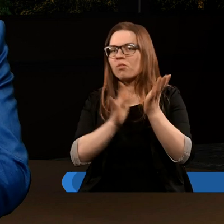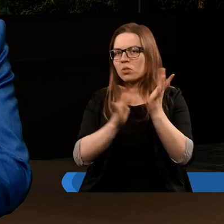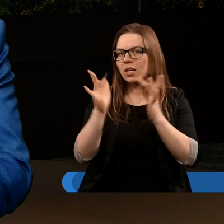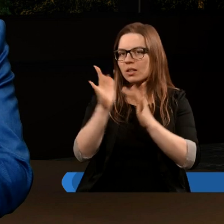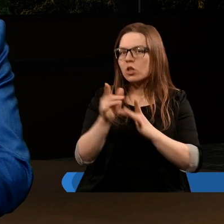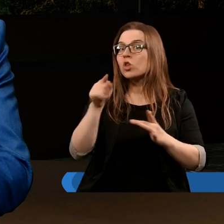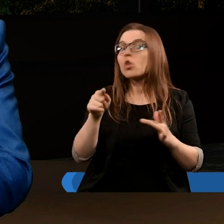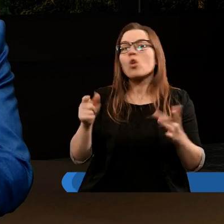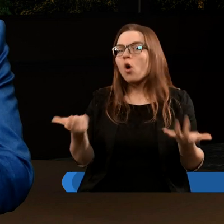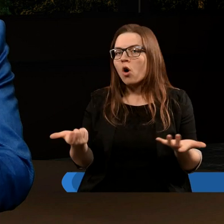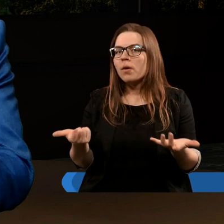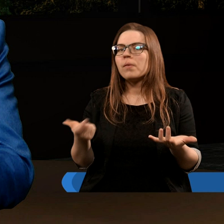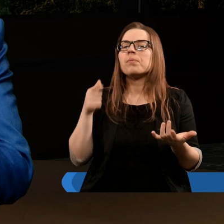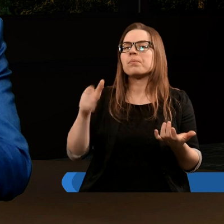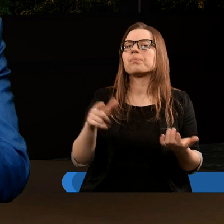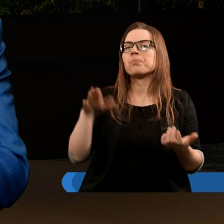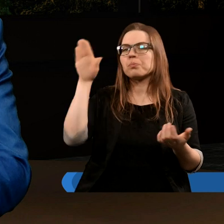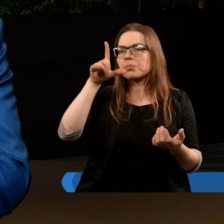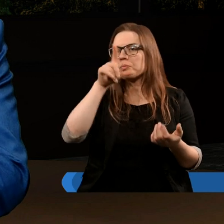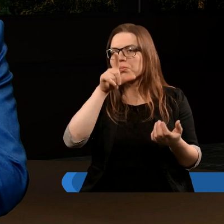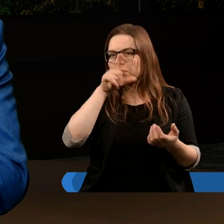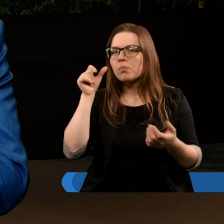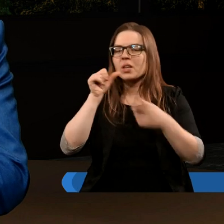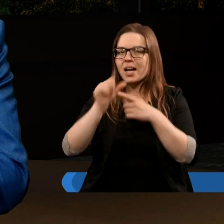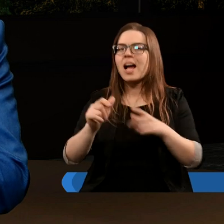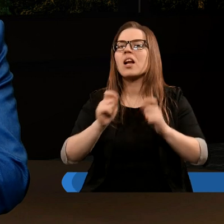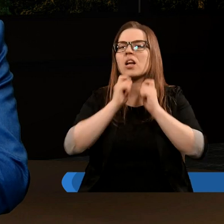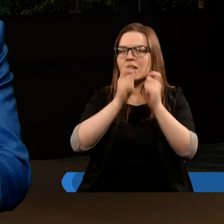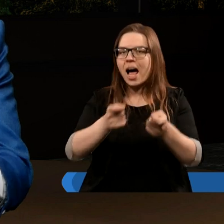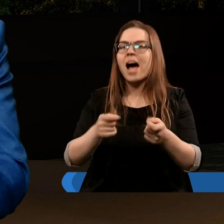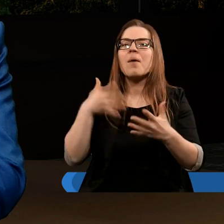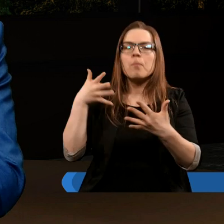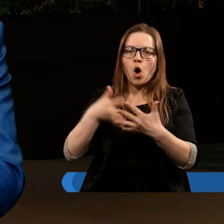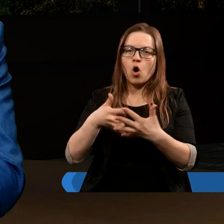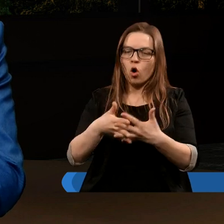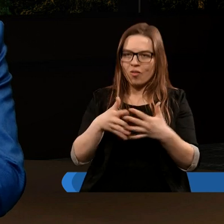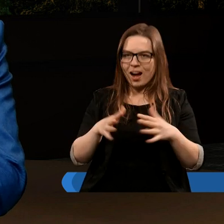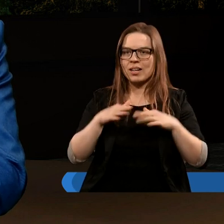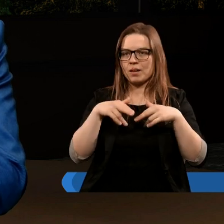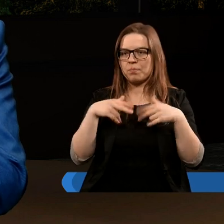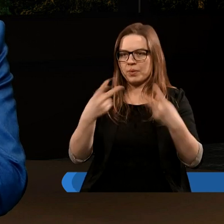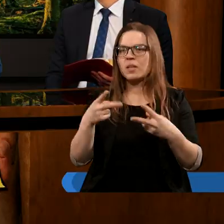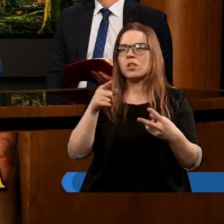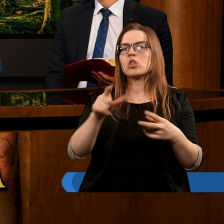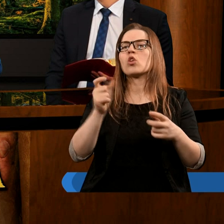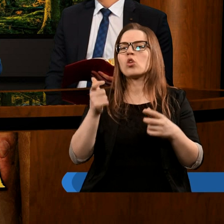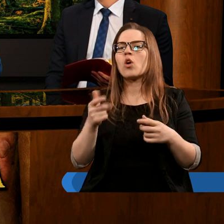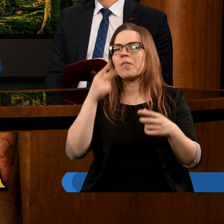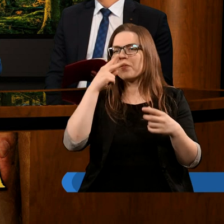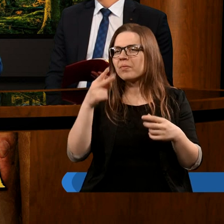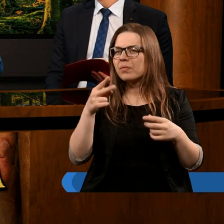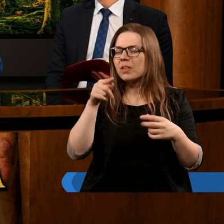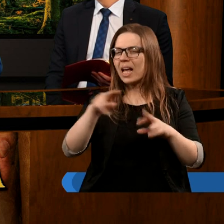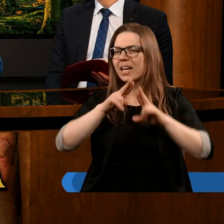Jezusie to to, że w Bożym Ludzie jest objawiony dar prorokowania, a więc to też jest pewien